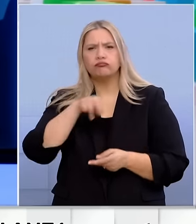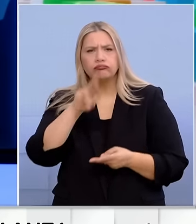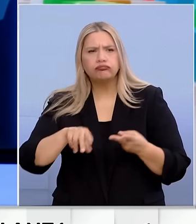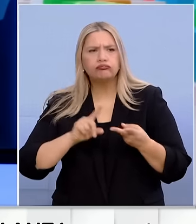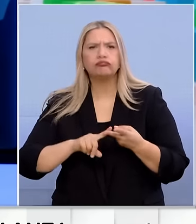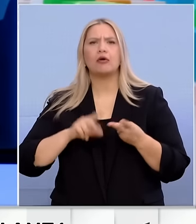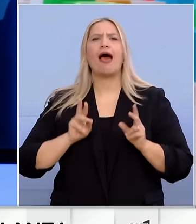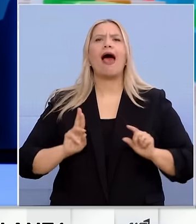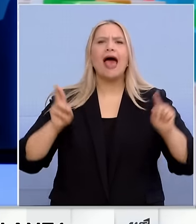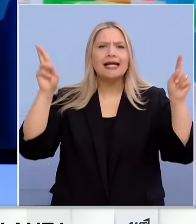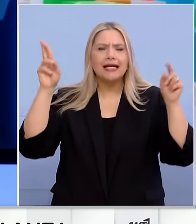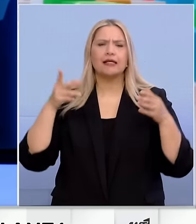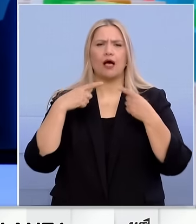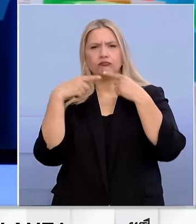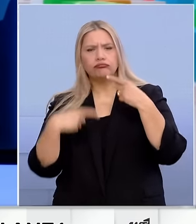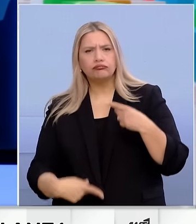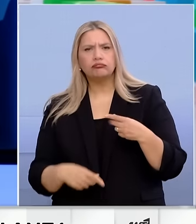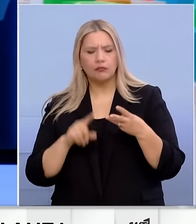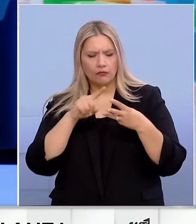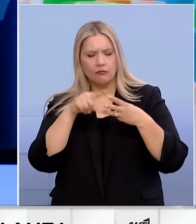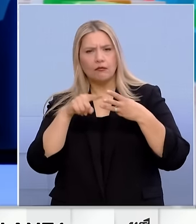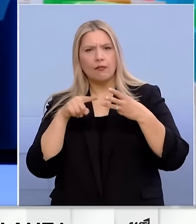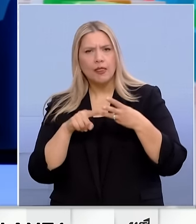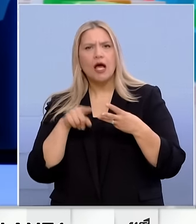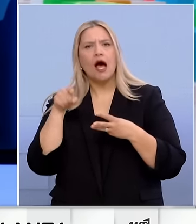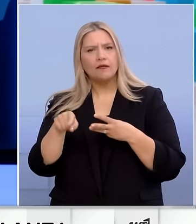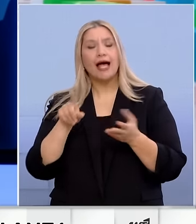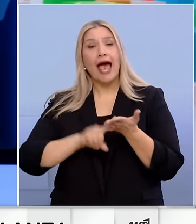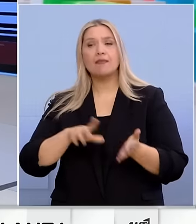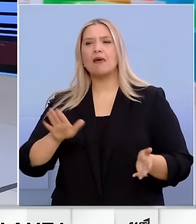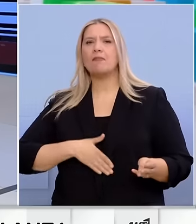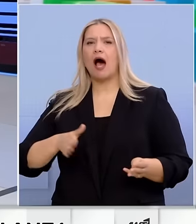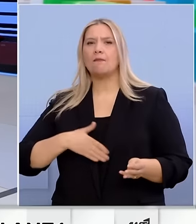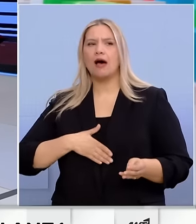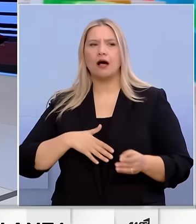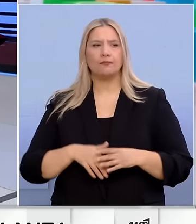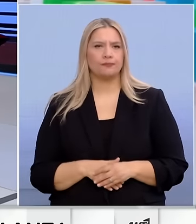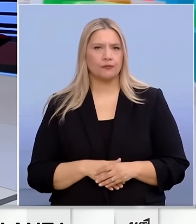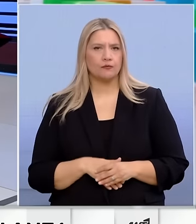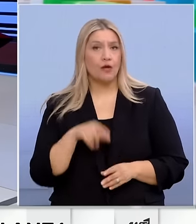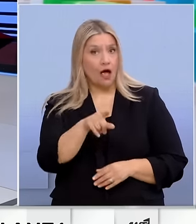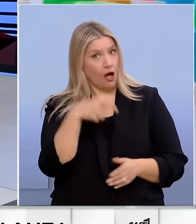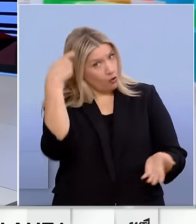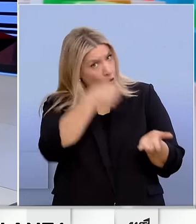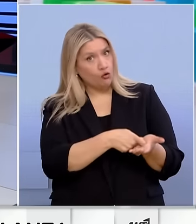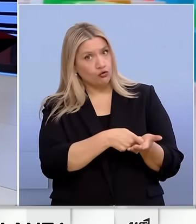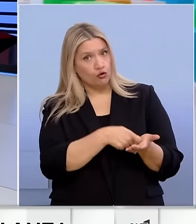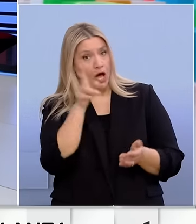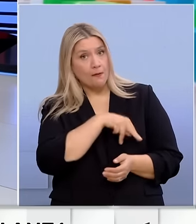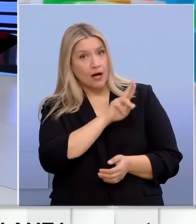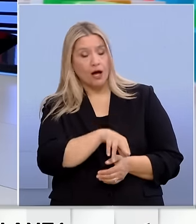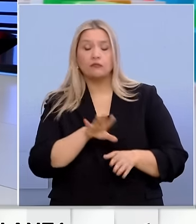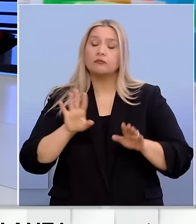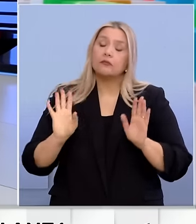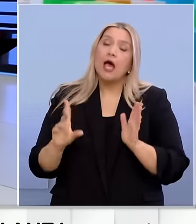σε ενέργεια κλπ. Αυτά θα μπορούσαν να είχαν γίνει. Έχουν κόστος αυτά βέβαια. Έχουν κόστος, θα μπορούσαν να έχουν γίνει